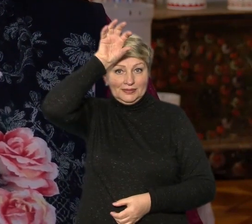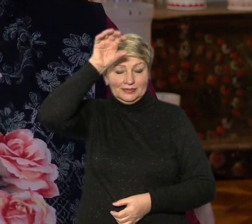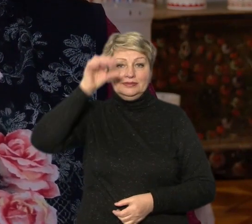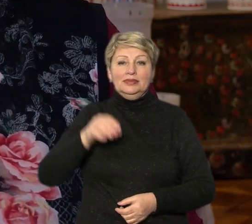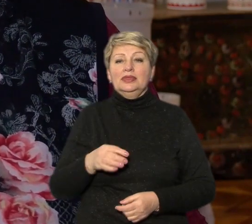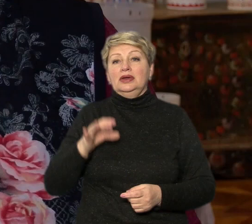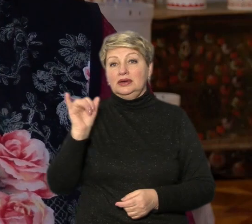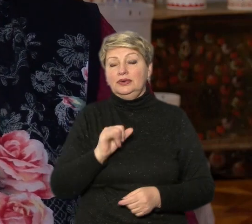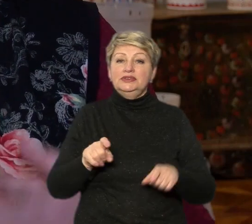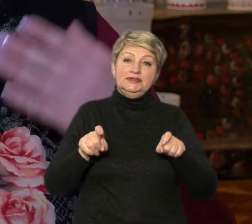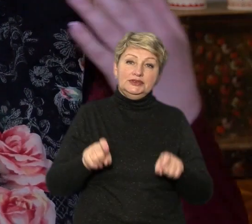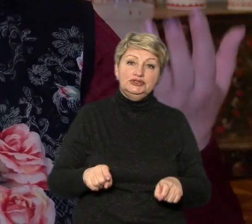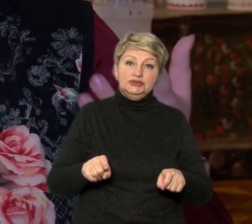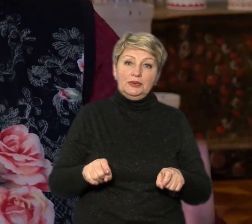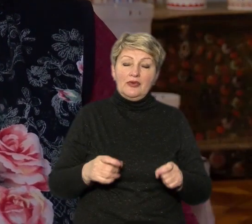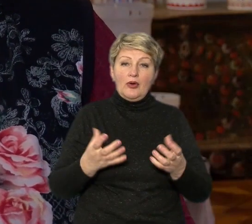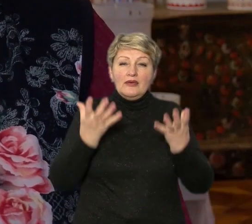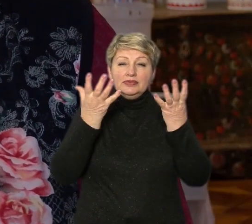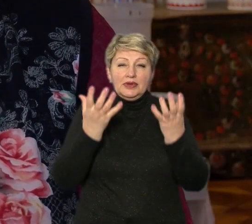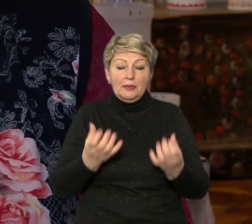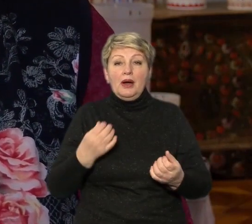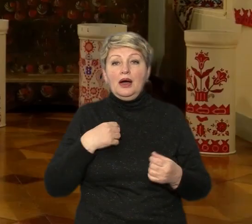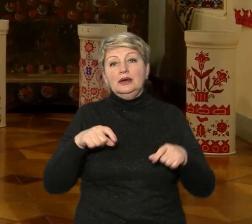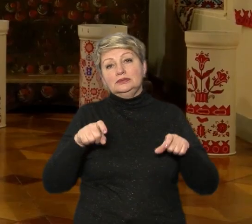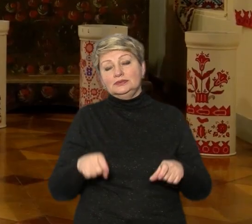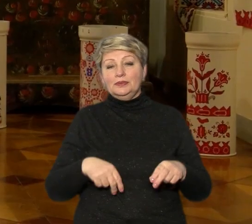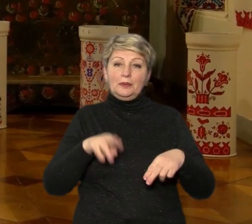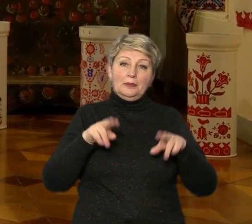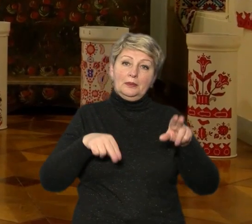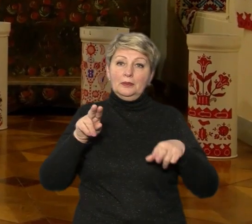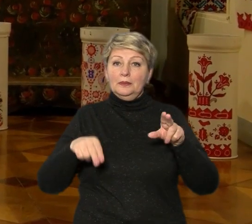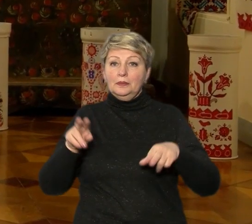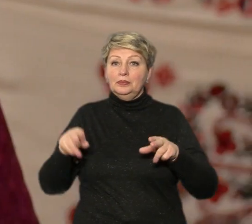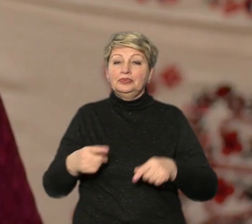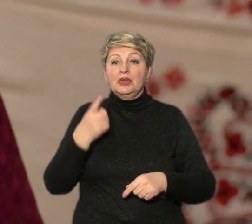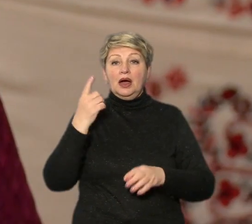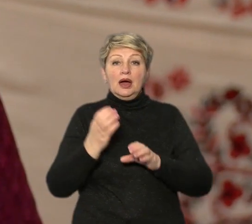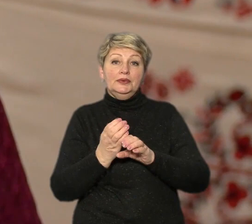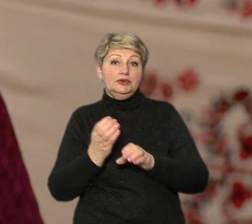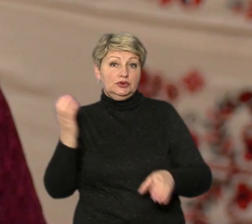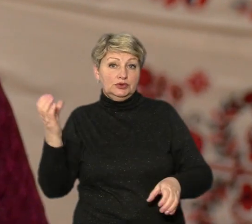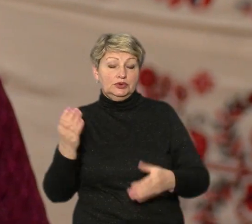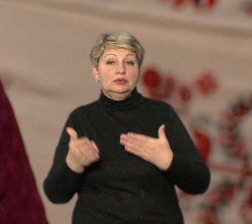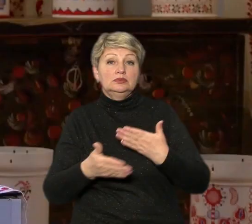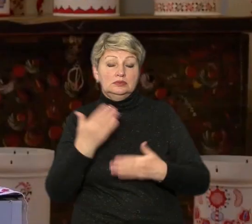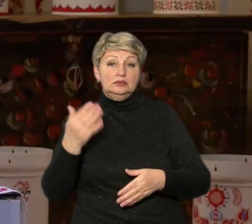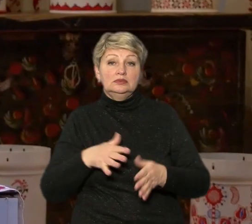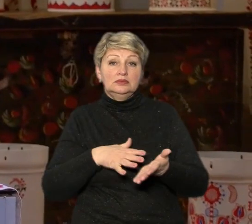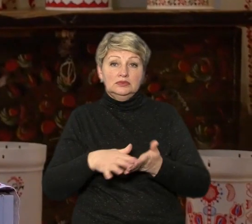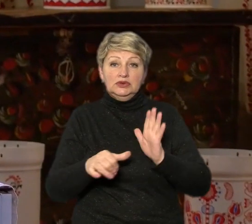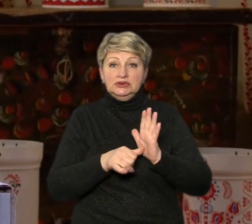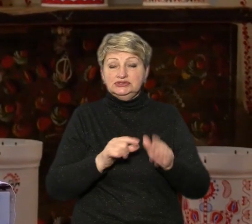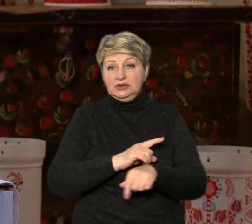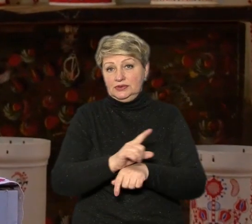і сижу в темрява, а я сижу малюю. Розфарбовує один тубус щонайменше 6 годин. Ось